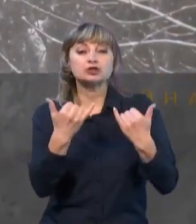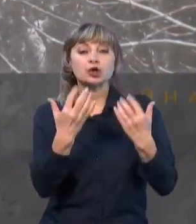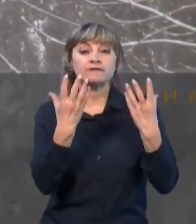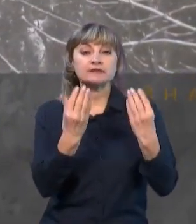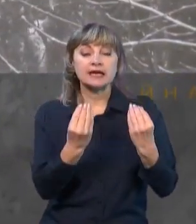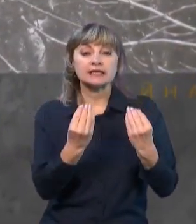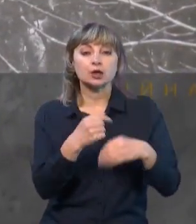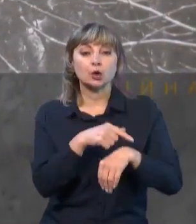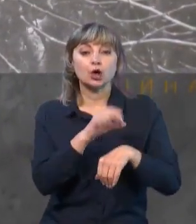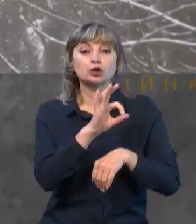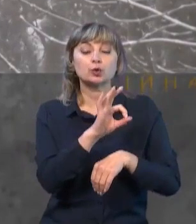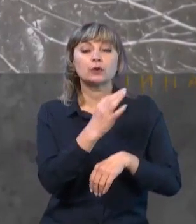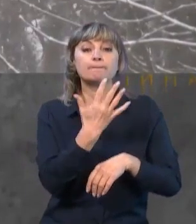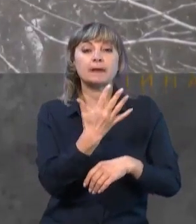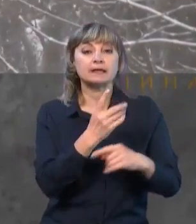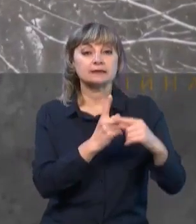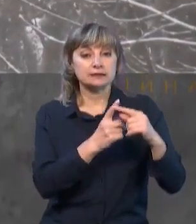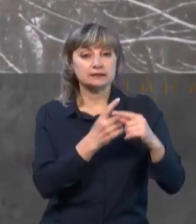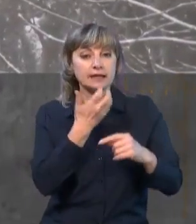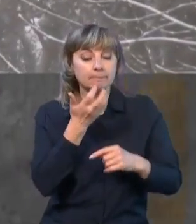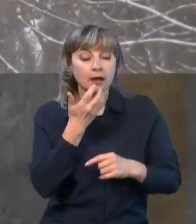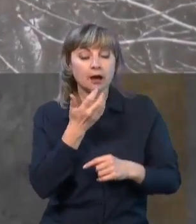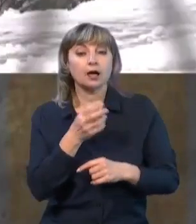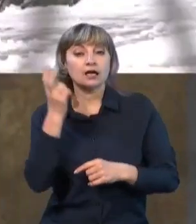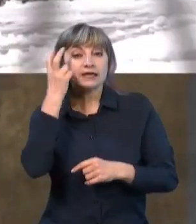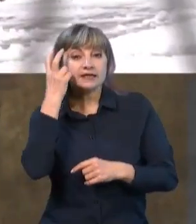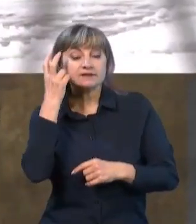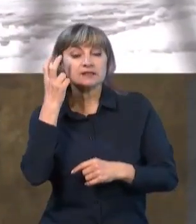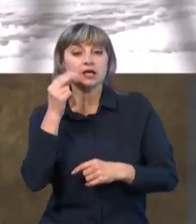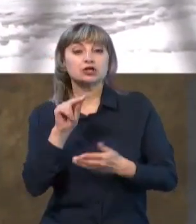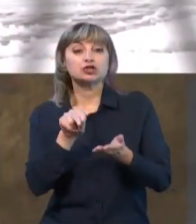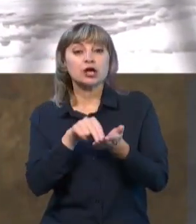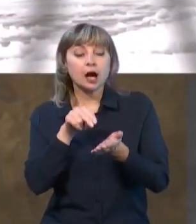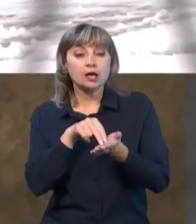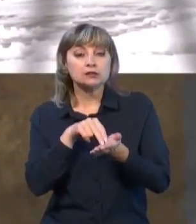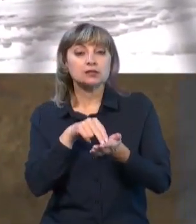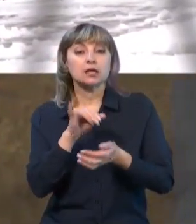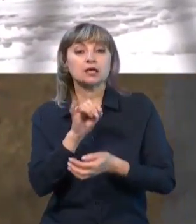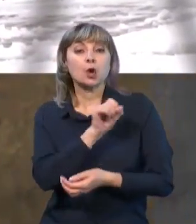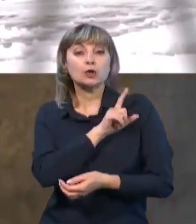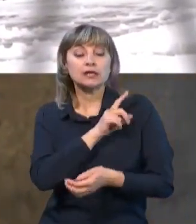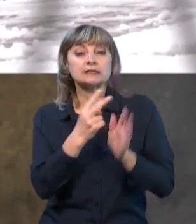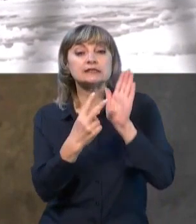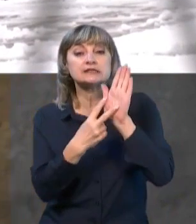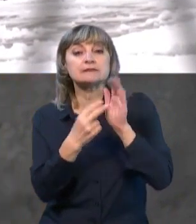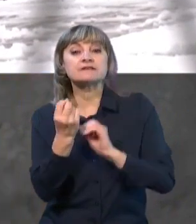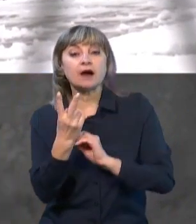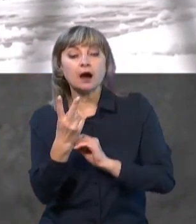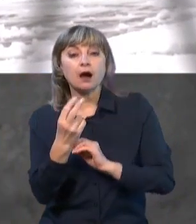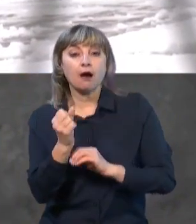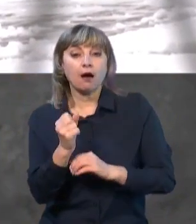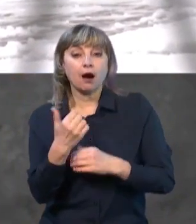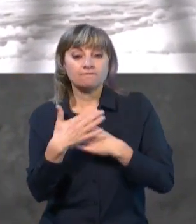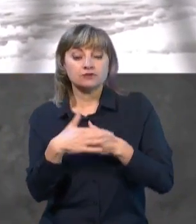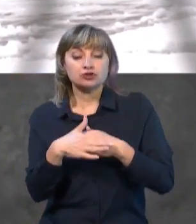в денні години 0,5 тепла, у Київській, Черкаській і Одеській – 7,12, а ось